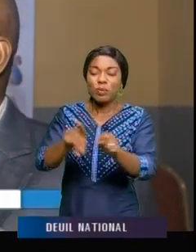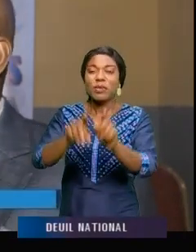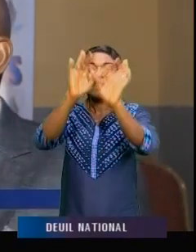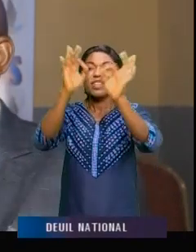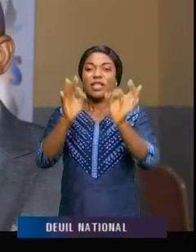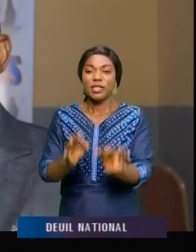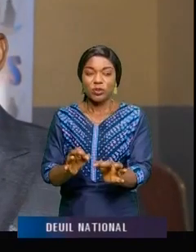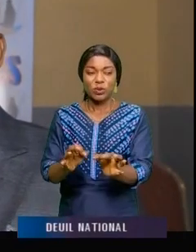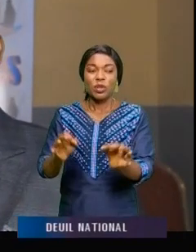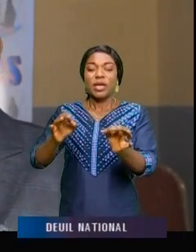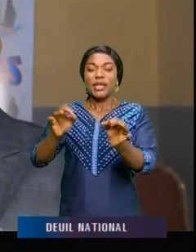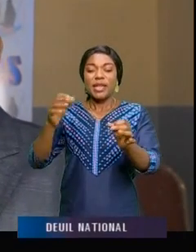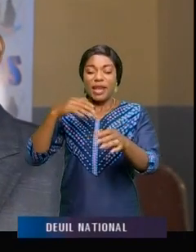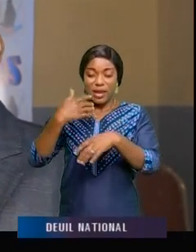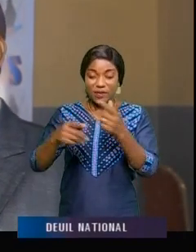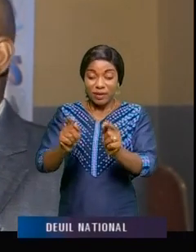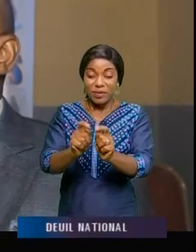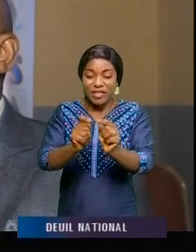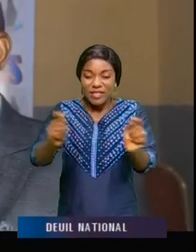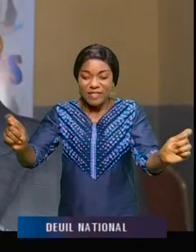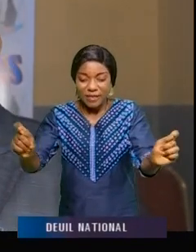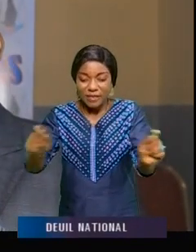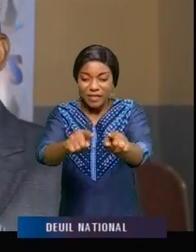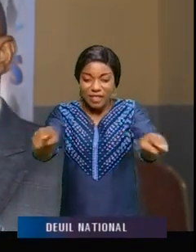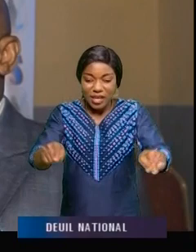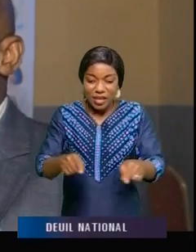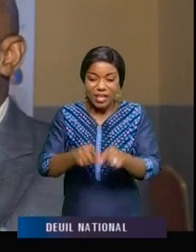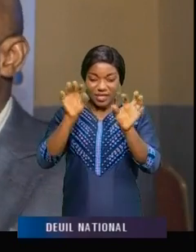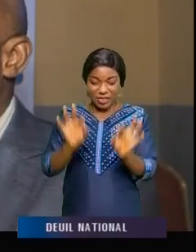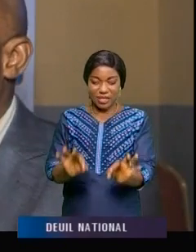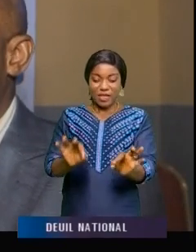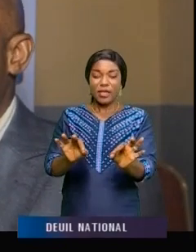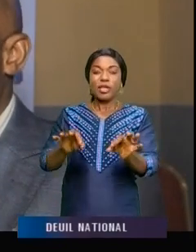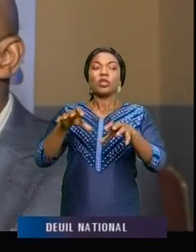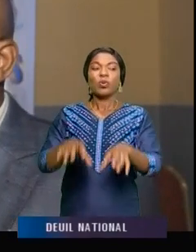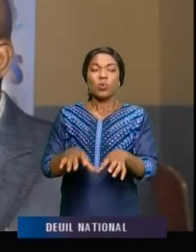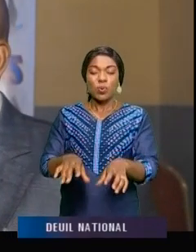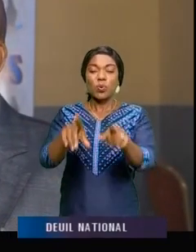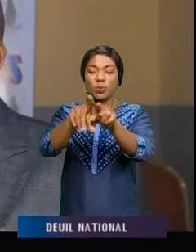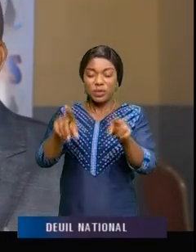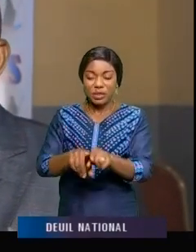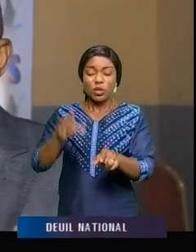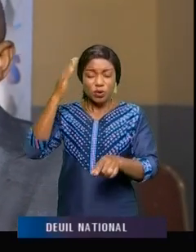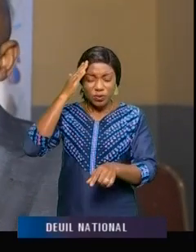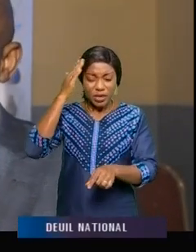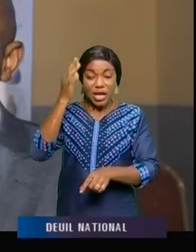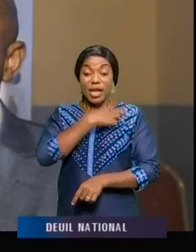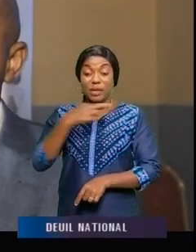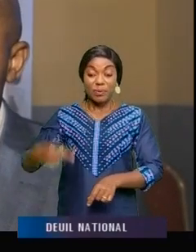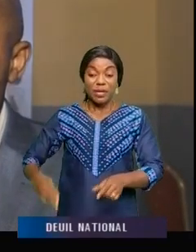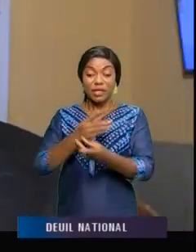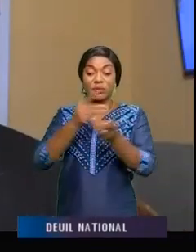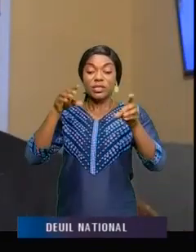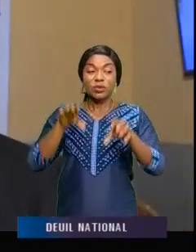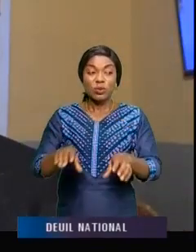des géomètres de RDC de faire connaître qu'en République démocratique du Congo, il existe